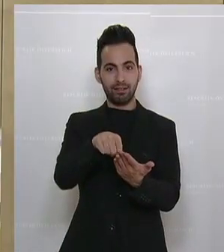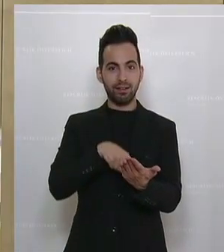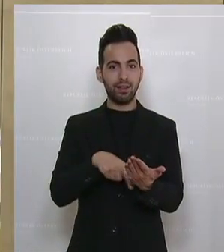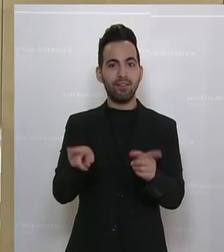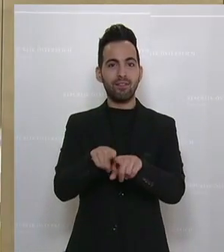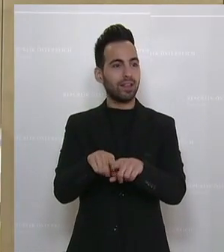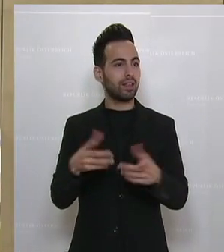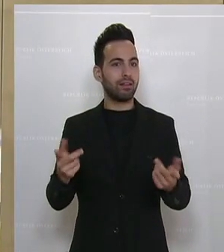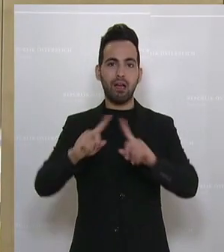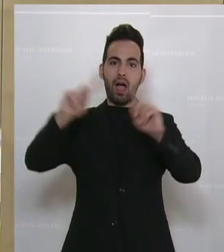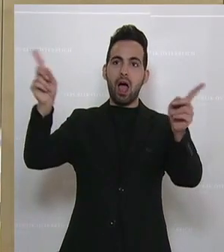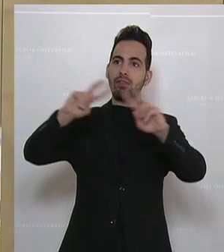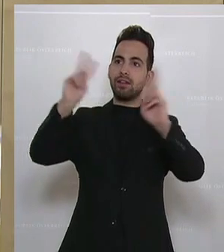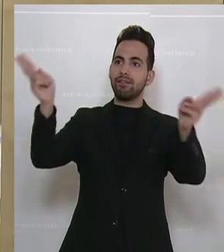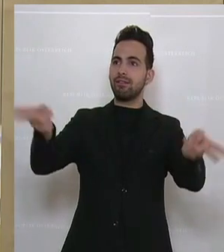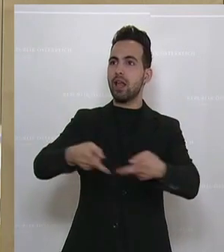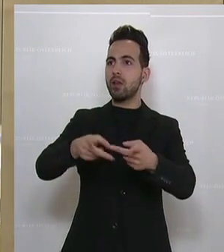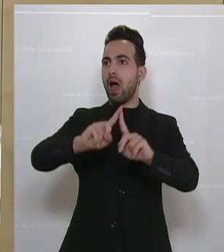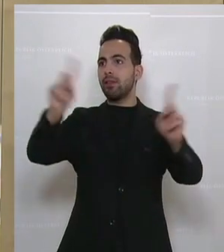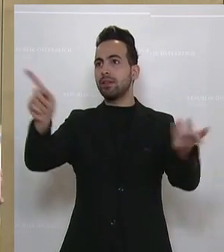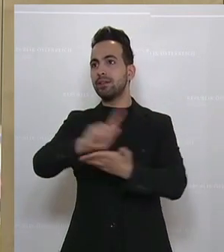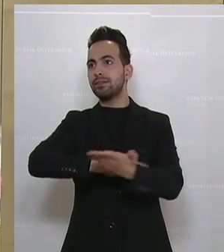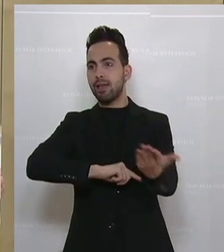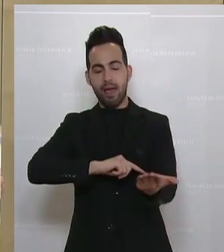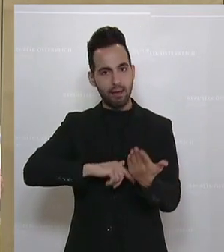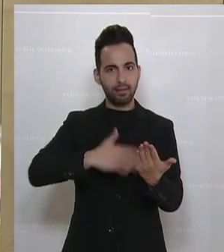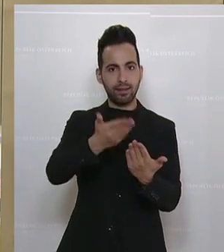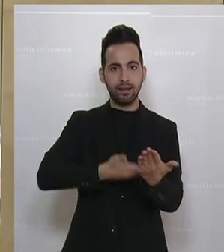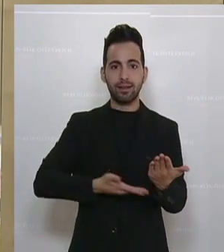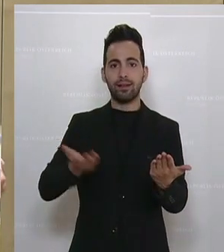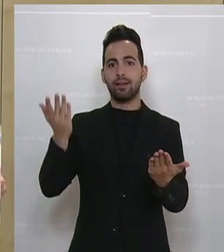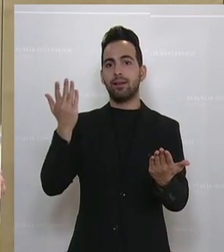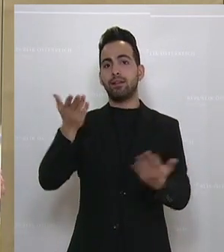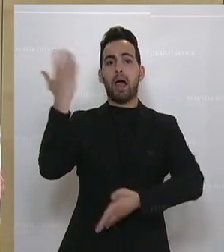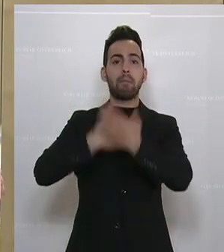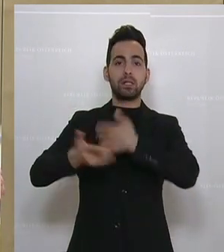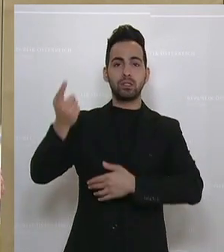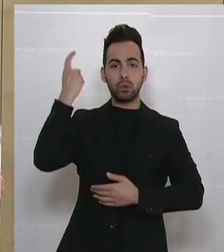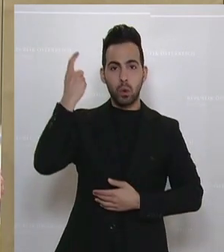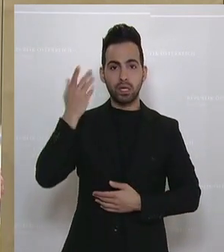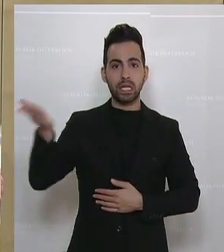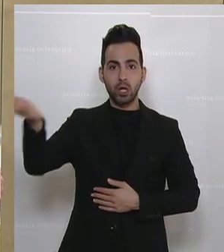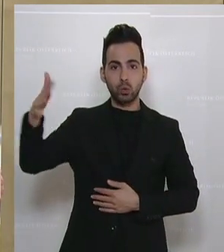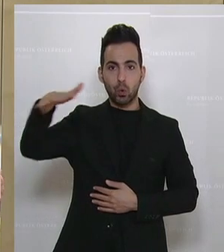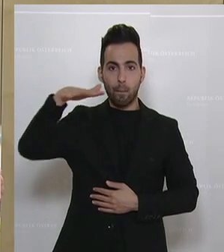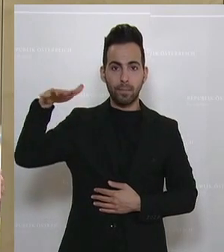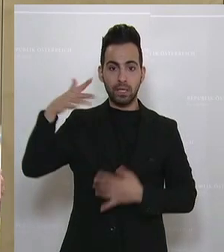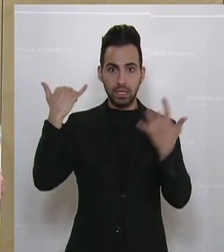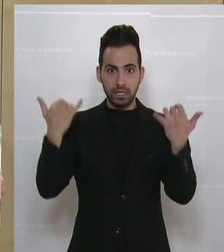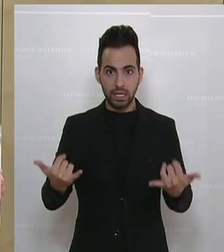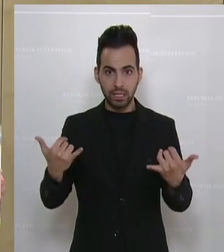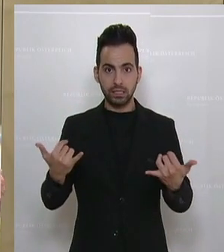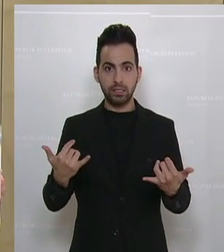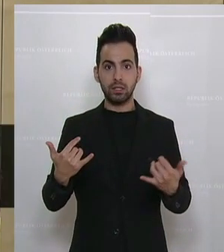einer anderen Welt oder einer anderen Zeit, das waren noch Sorgen damals in der Gastronomie. Jetzt